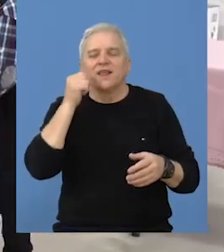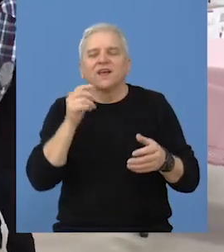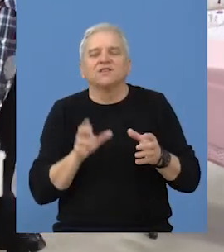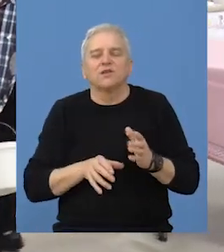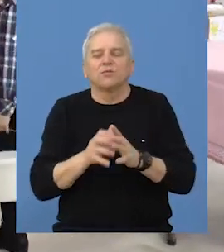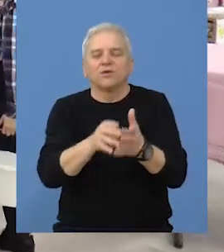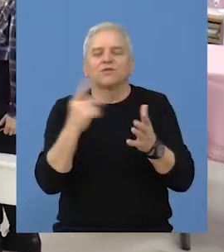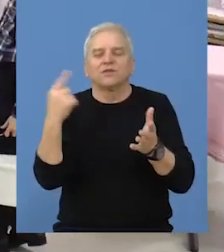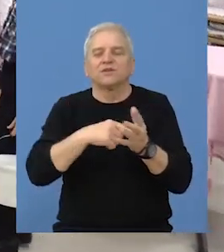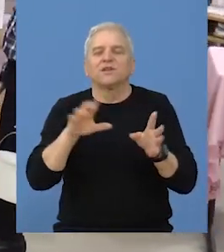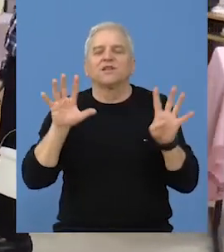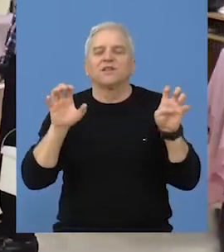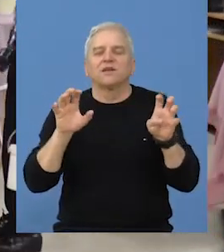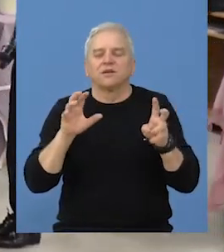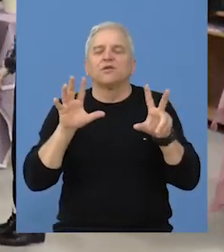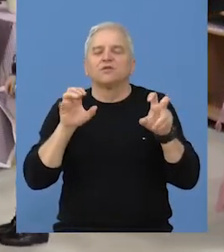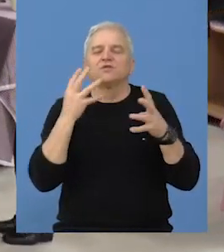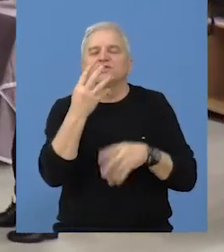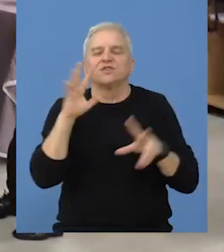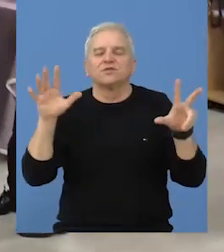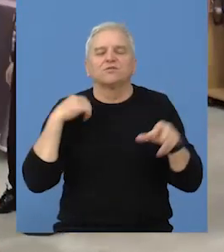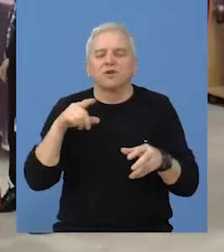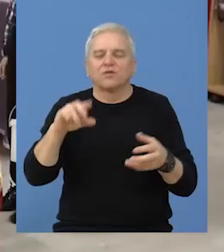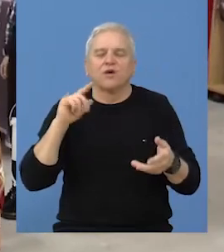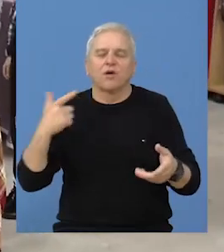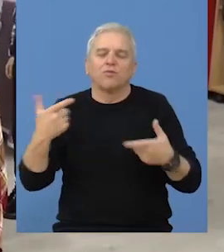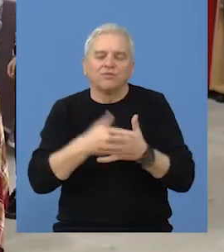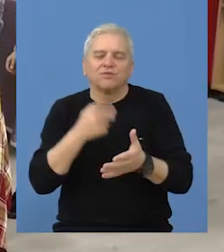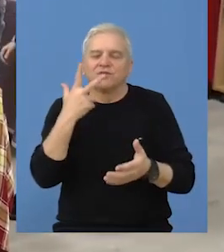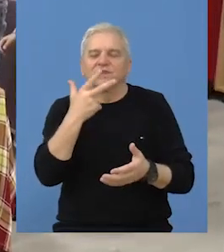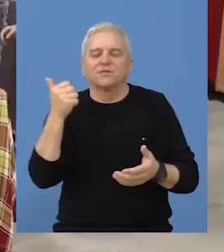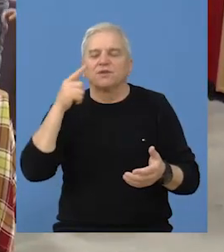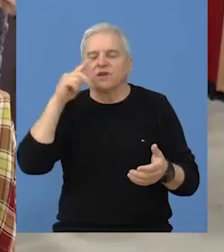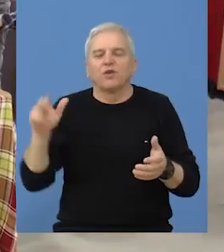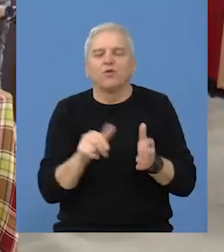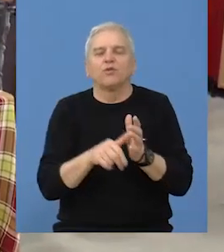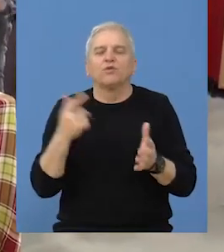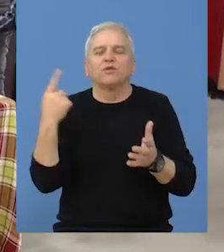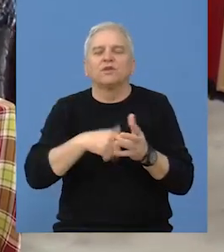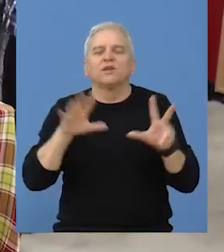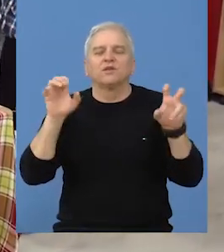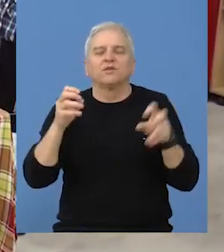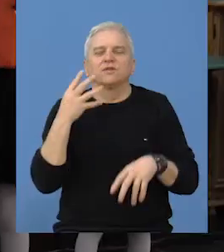1848. godine. Poginuo je u borbi 31. jula